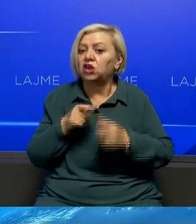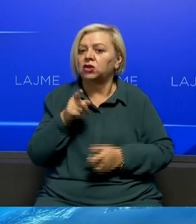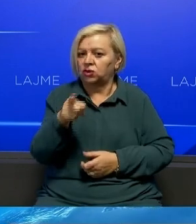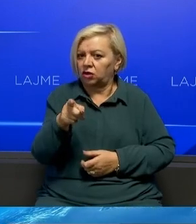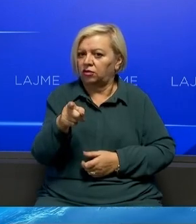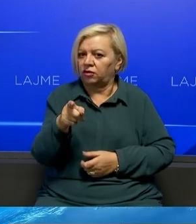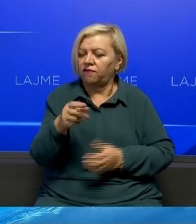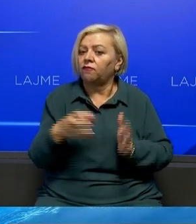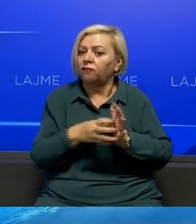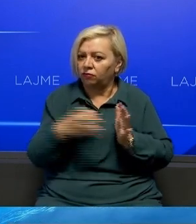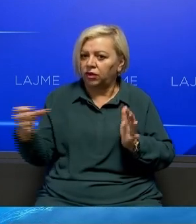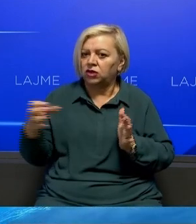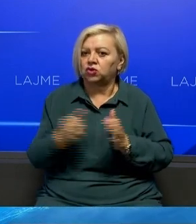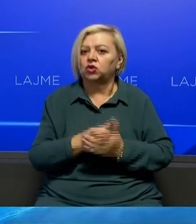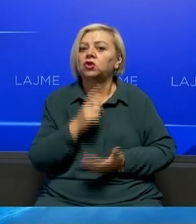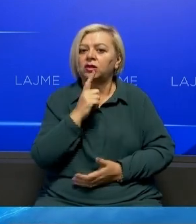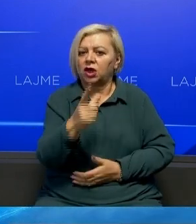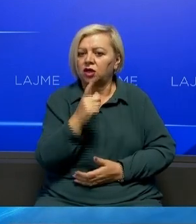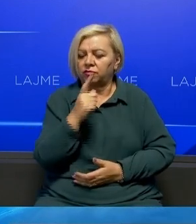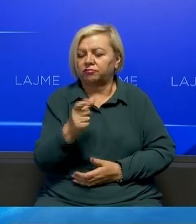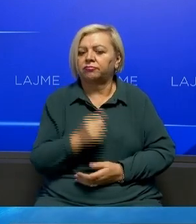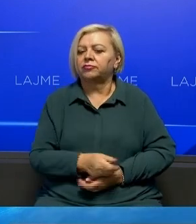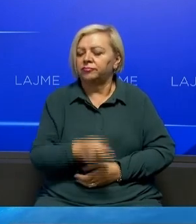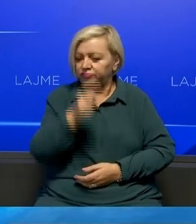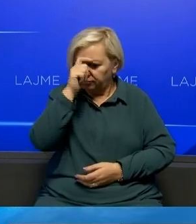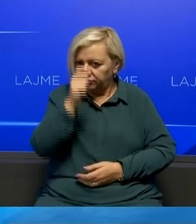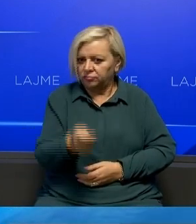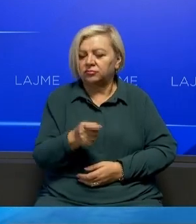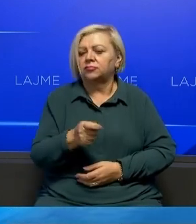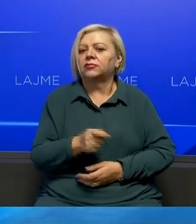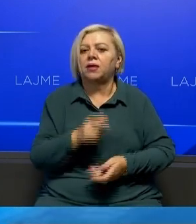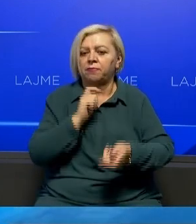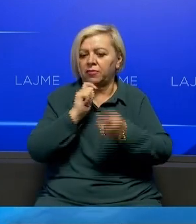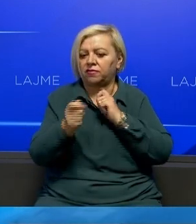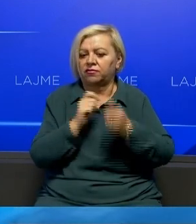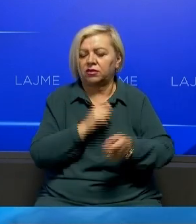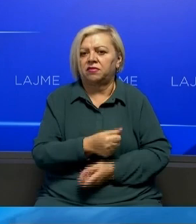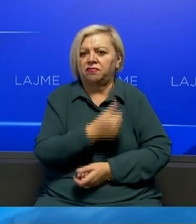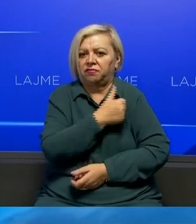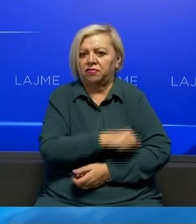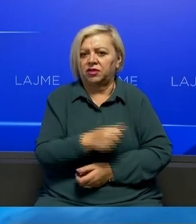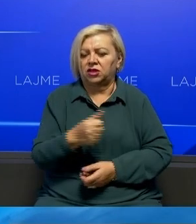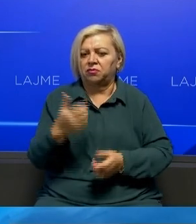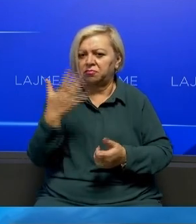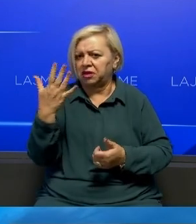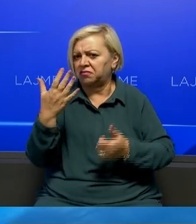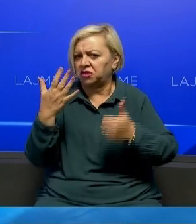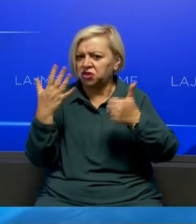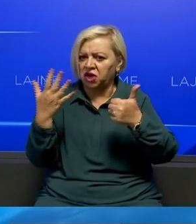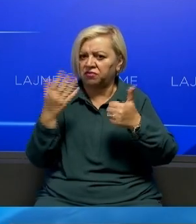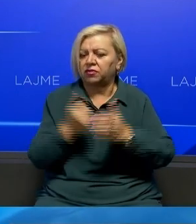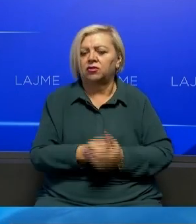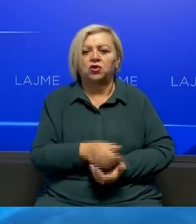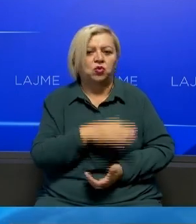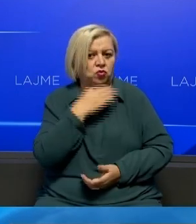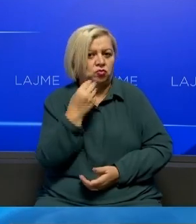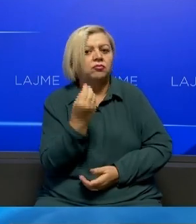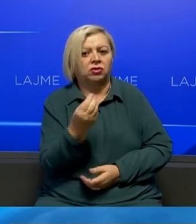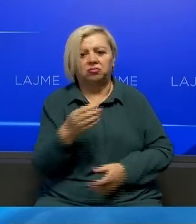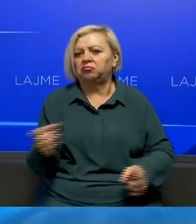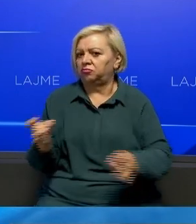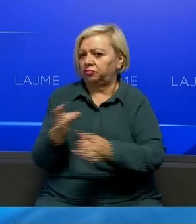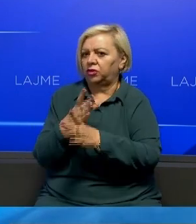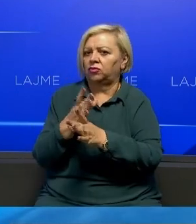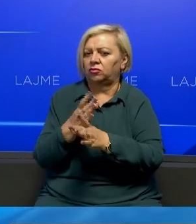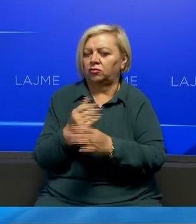teje duke vazhdu një dialog dhe po e respekton një marveshje që është arrit për a 6 viteve, 5 viteve dhe shumir dhe ne të përgëzojm